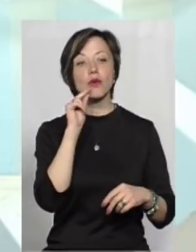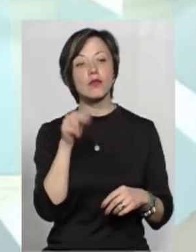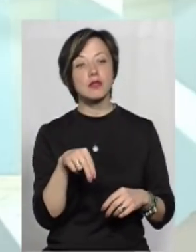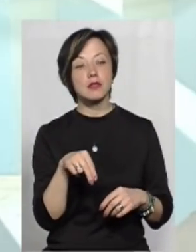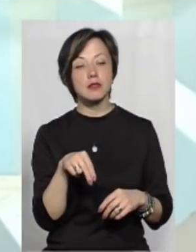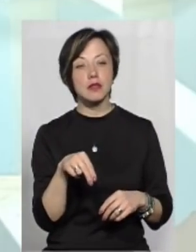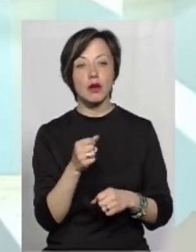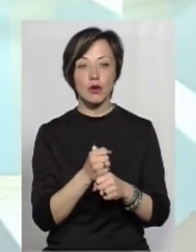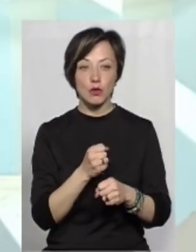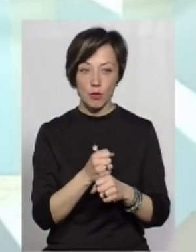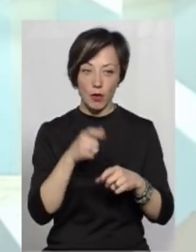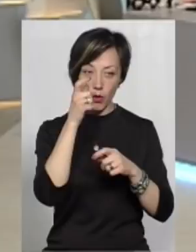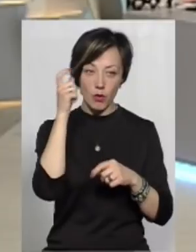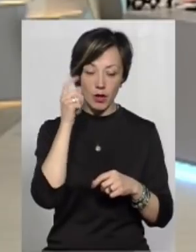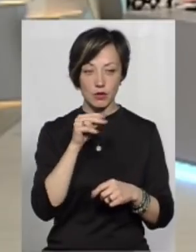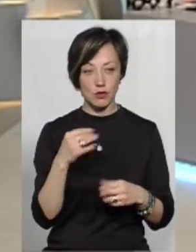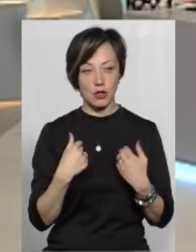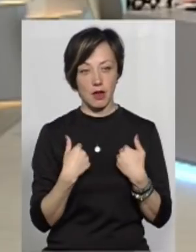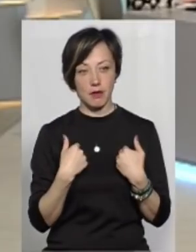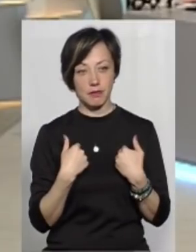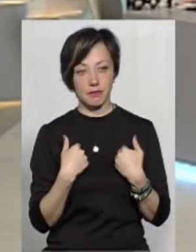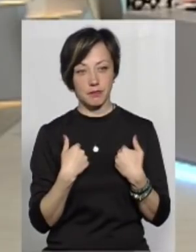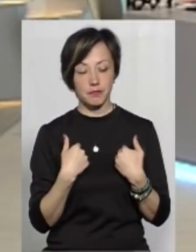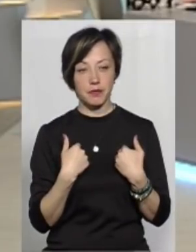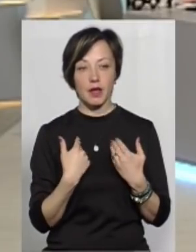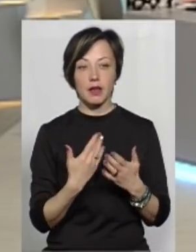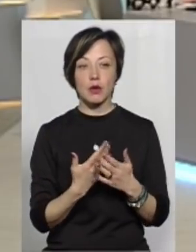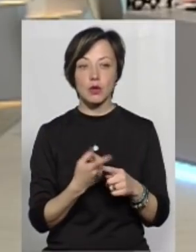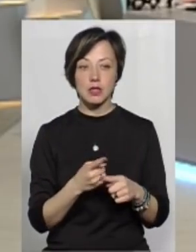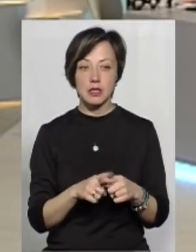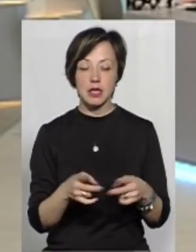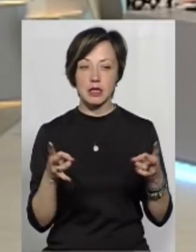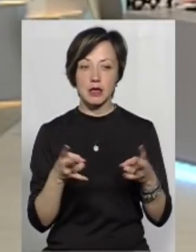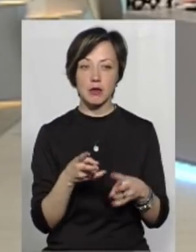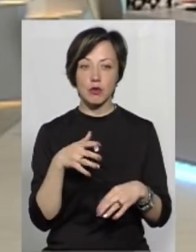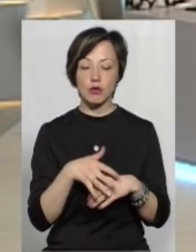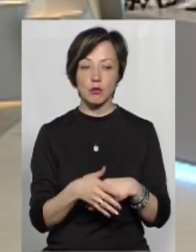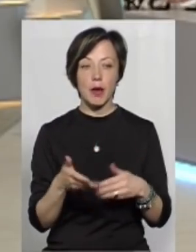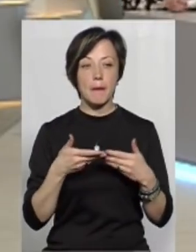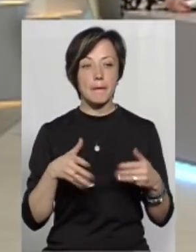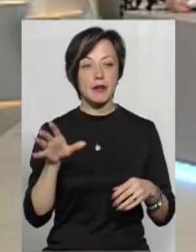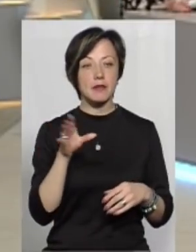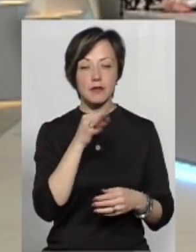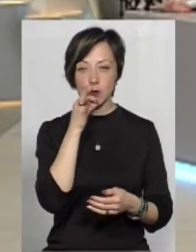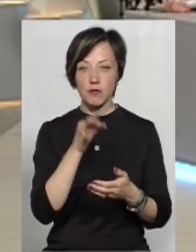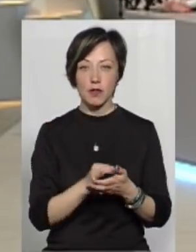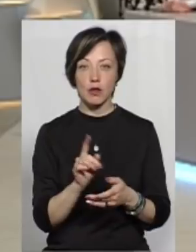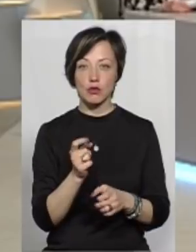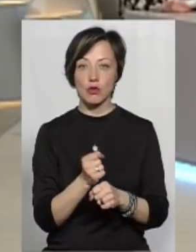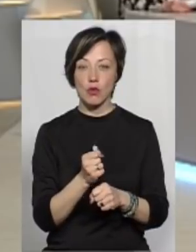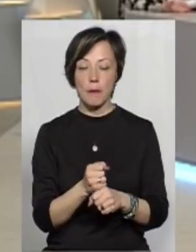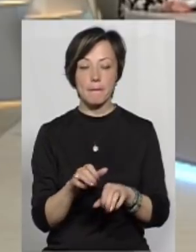винен? Розробник окулярів? Чи я? Оце треба розуміти. Ми всі відповідальні за те, що робимо.